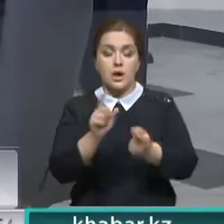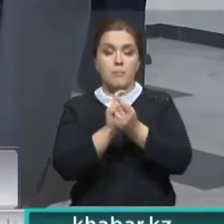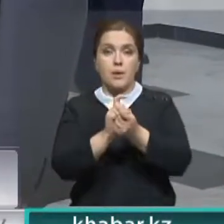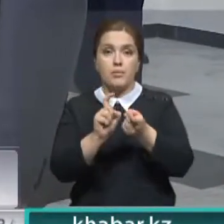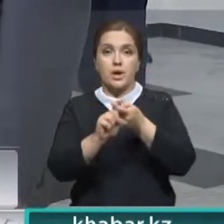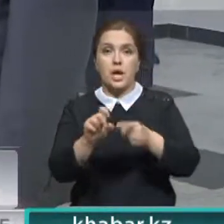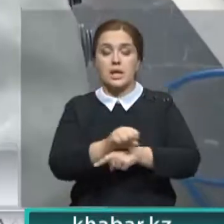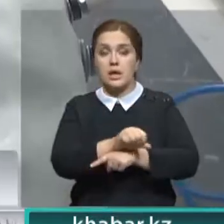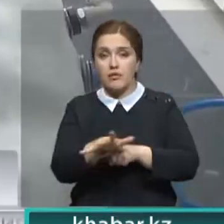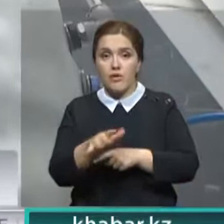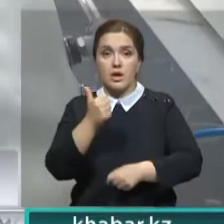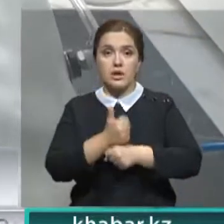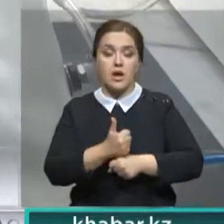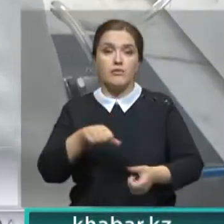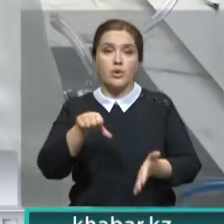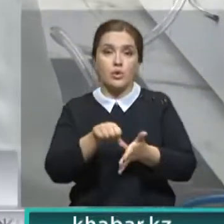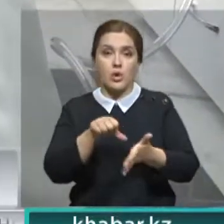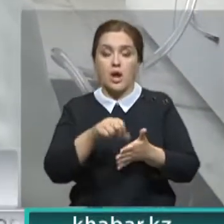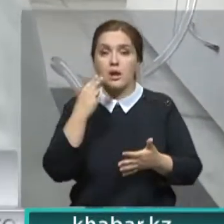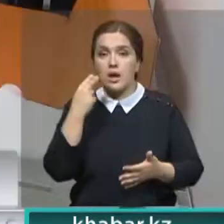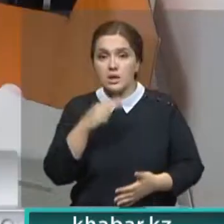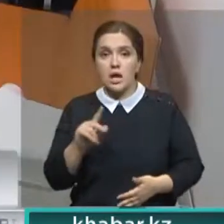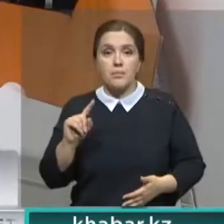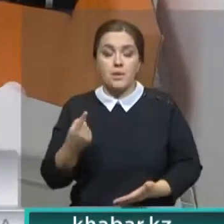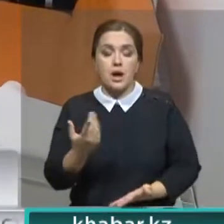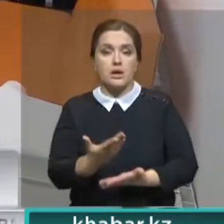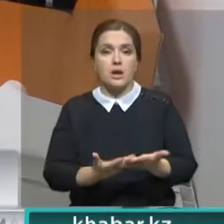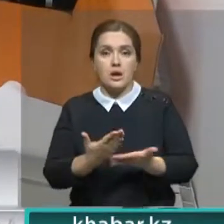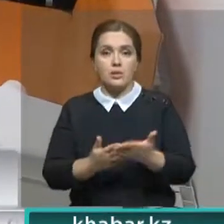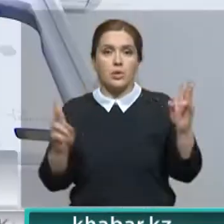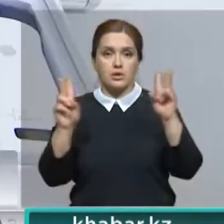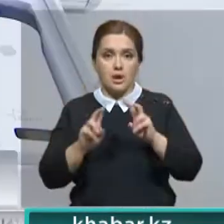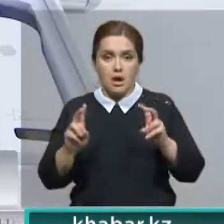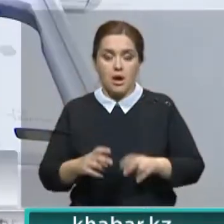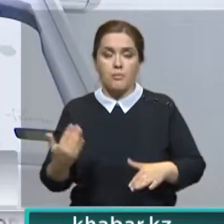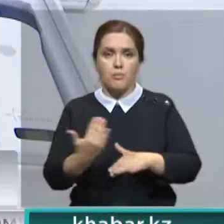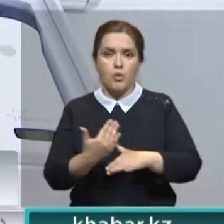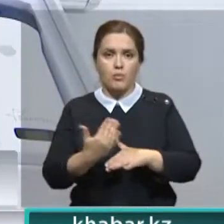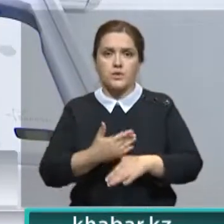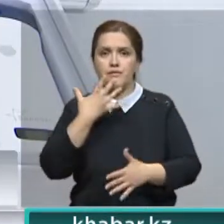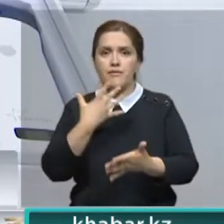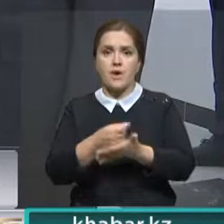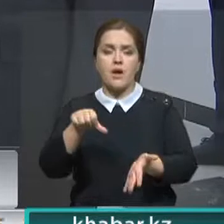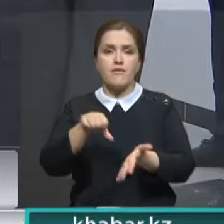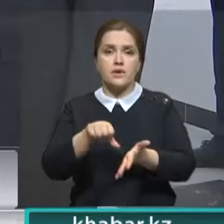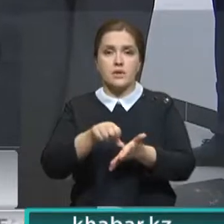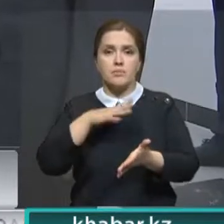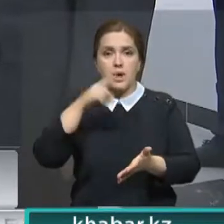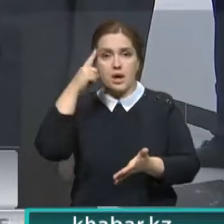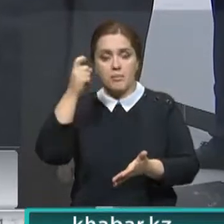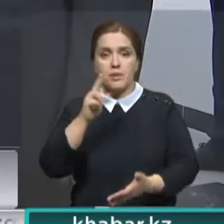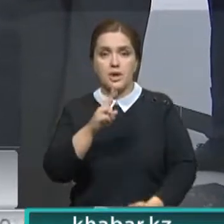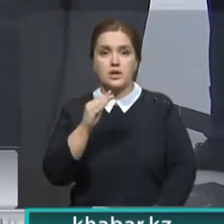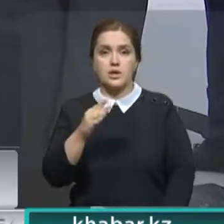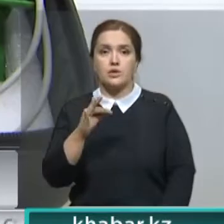главную роль играет качественная первичная и консультативно-диагностическая помощь. Не раз в своих выступлениях заявлял Касым Жумар